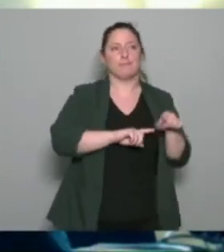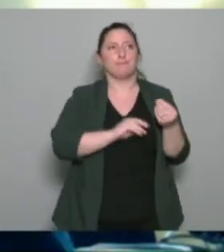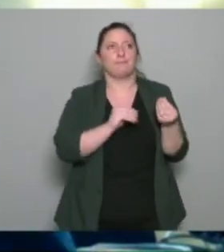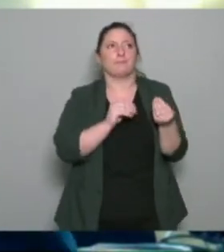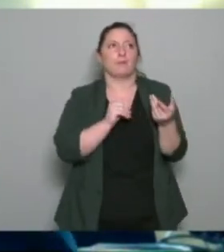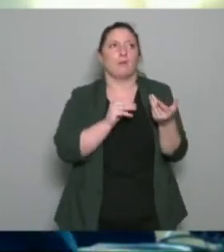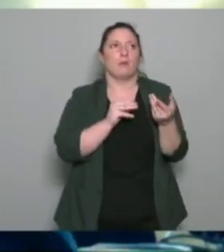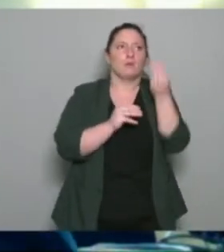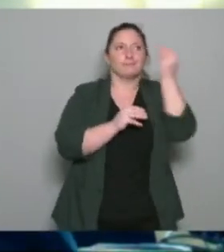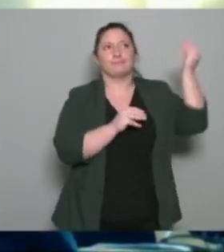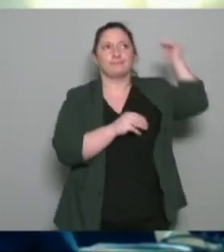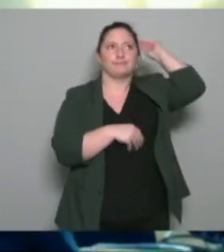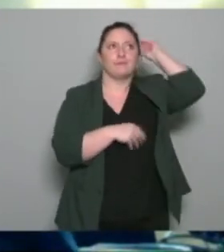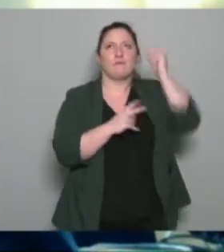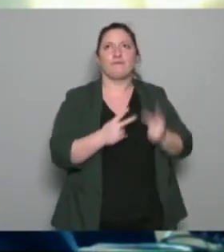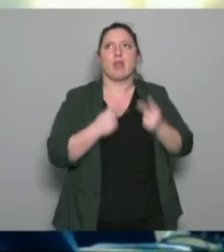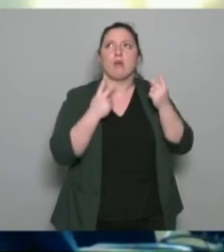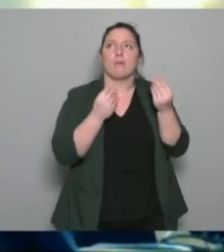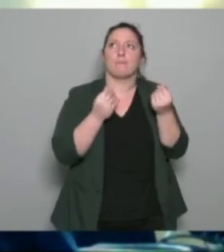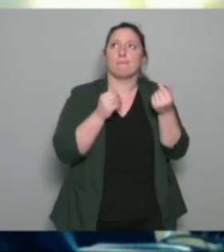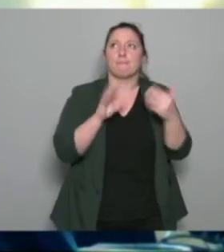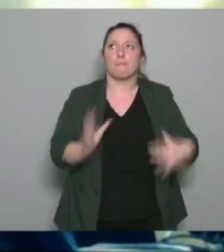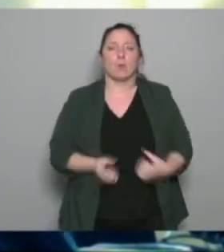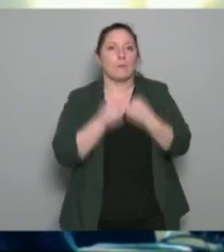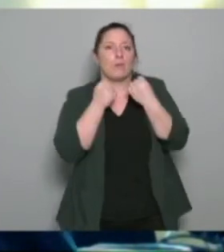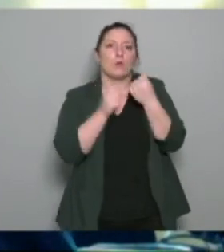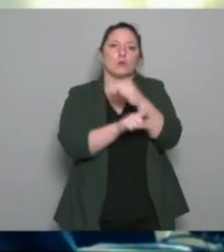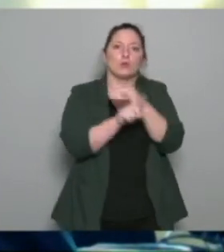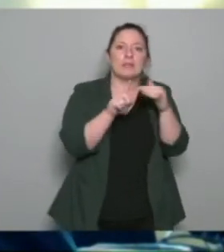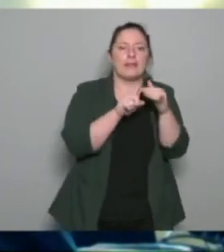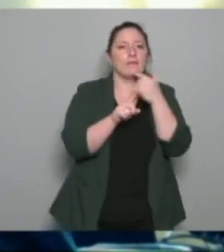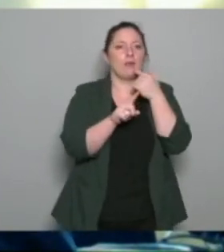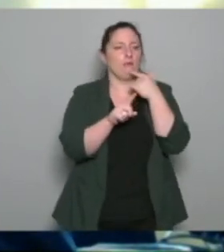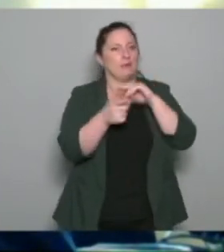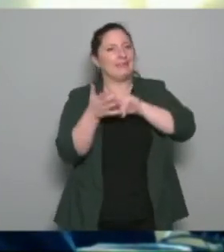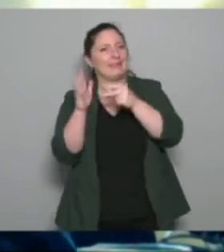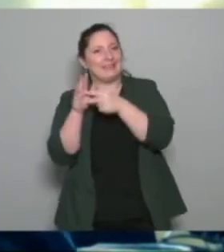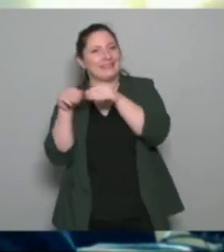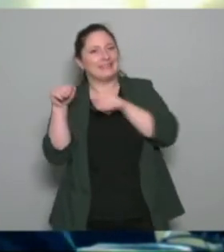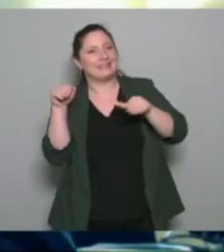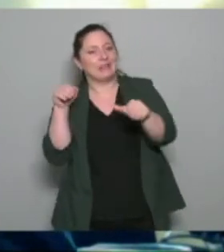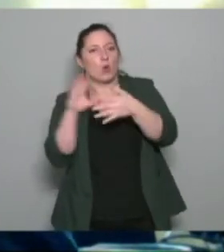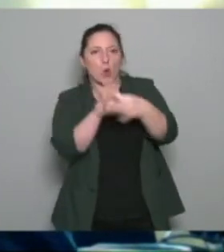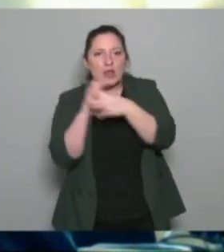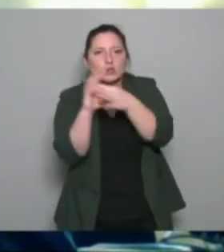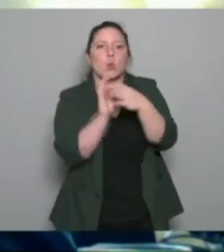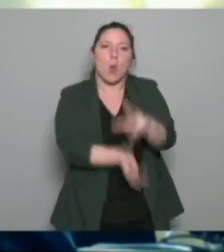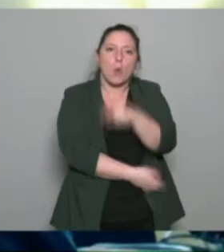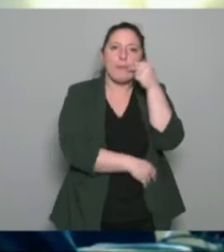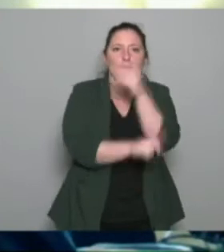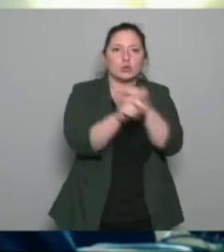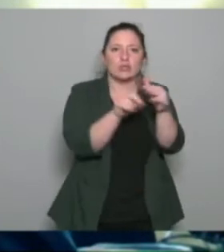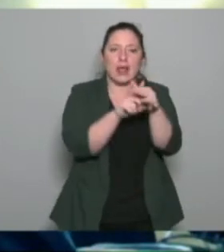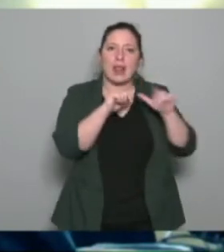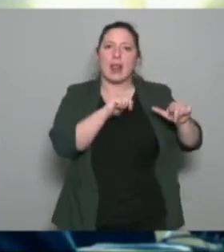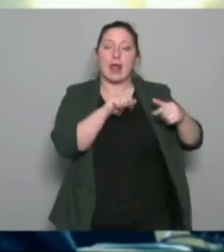cette enfin à la fois à portée de la technicité mais ce côté humain ce côté relationnel ce côté un peu social mais en tout cas ce